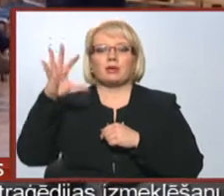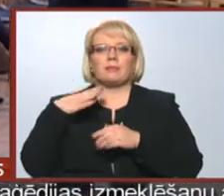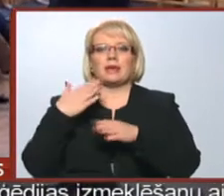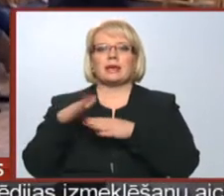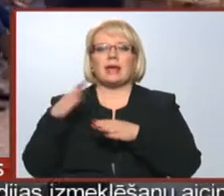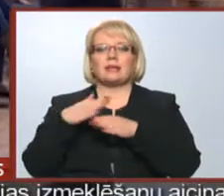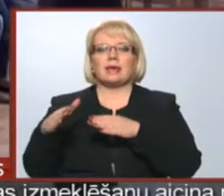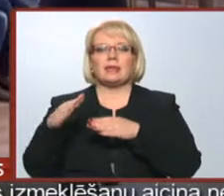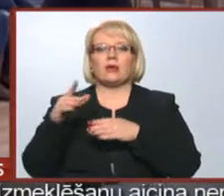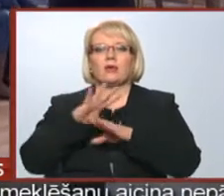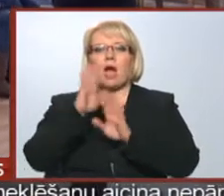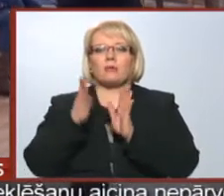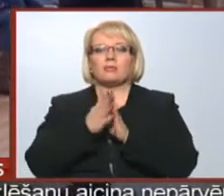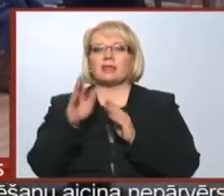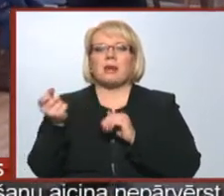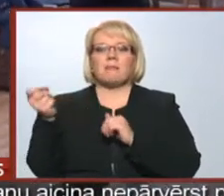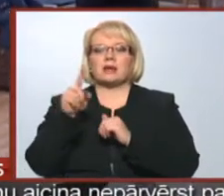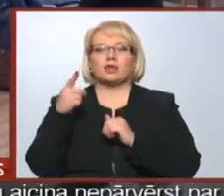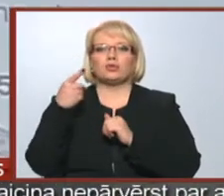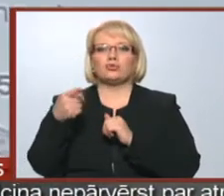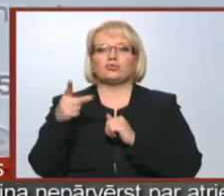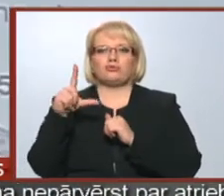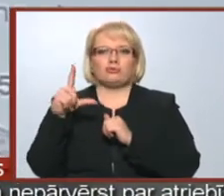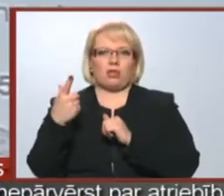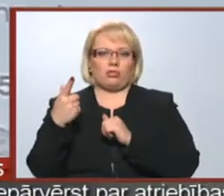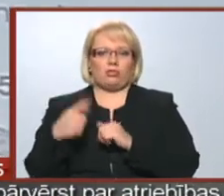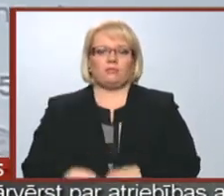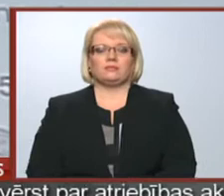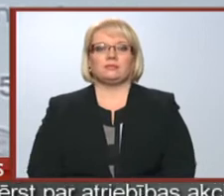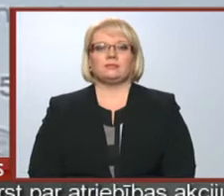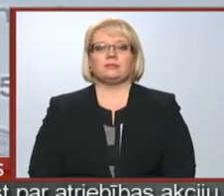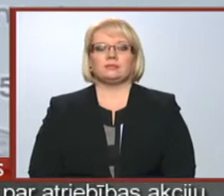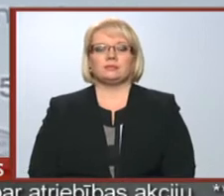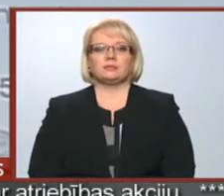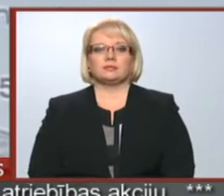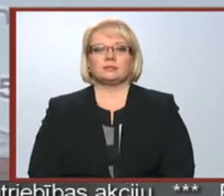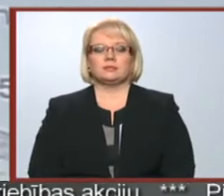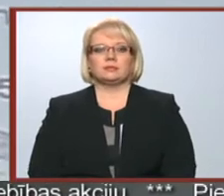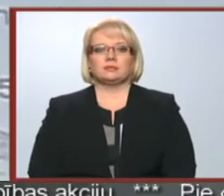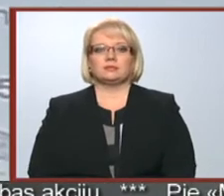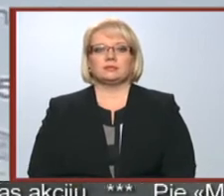kredīta sēstības, kuru apjoms nepārsniec tūkstošu latu. Sandra Leitāni, Andrs Spāns, TV Spektrs.